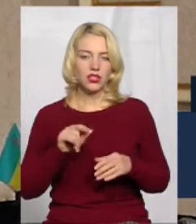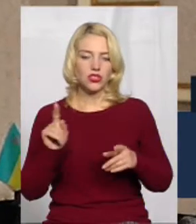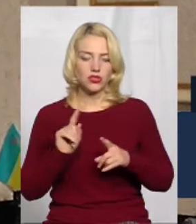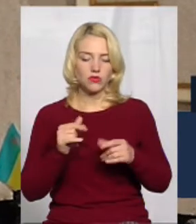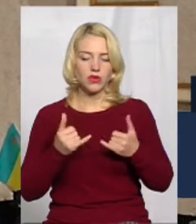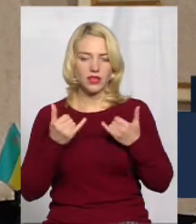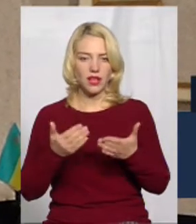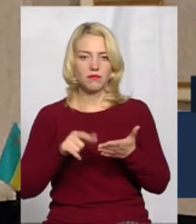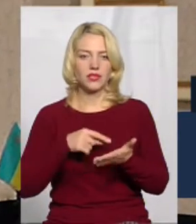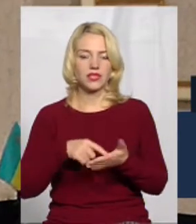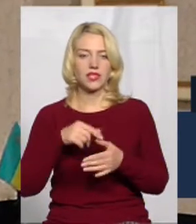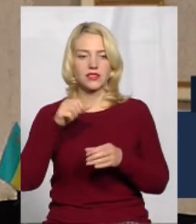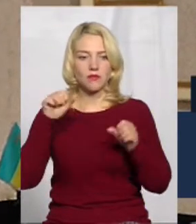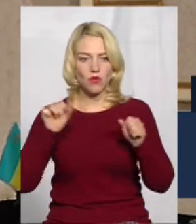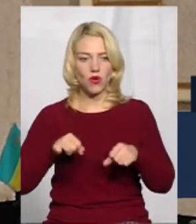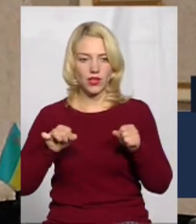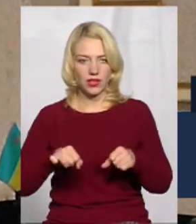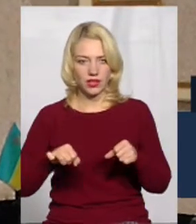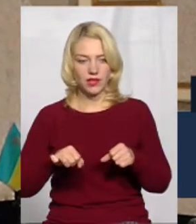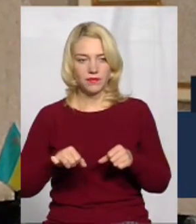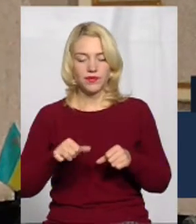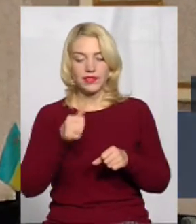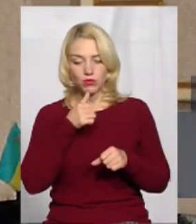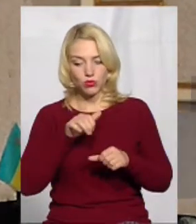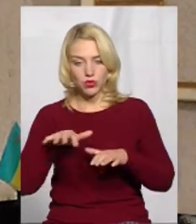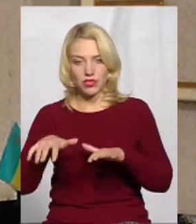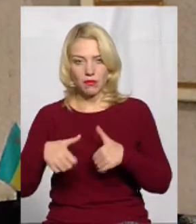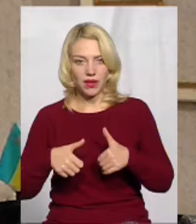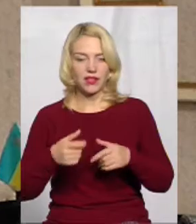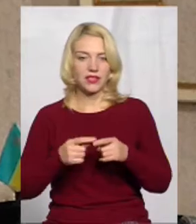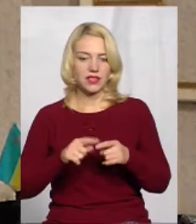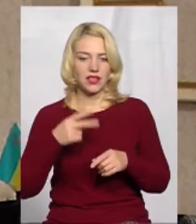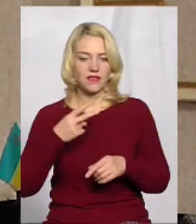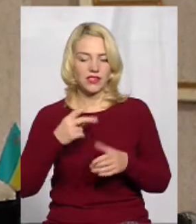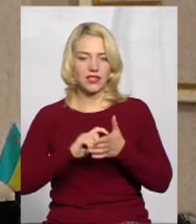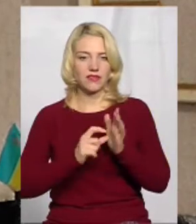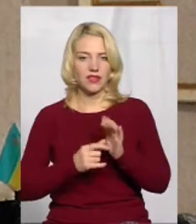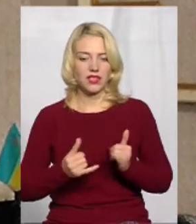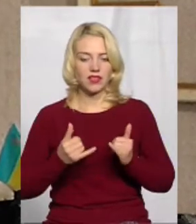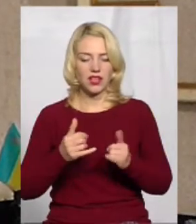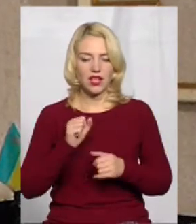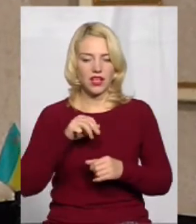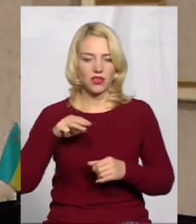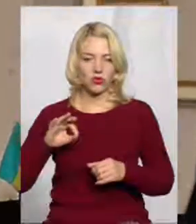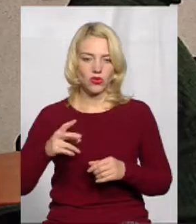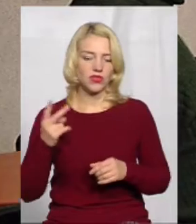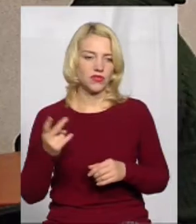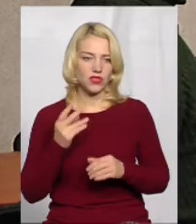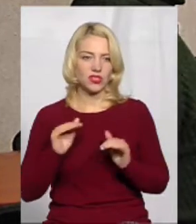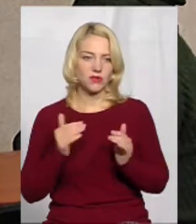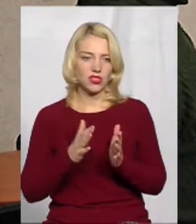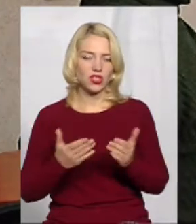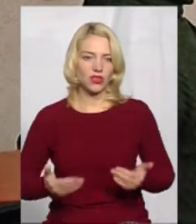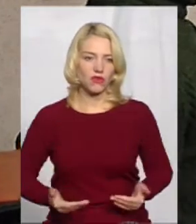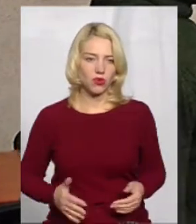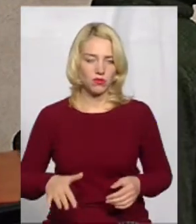змогли з того забрати, це 20 квартир атошникам і вдвічі зменшення житлової площі. Там буде